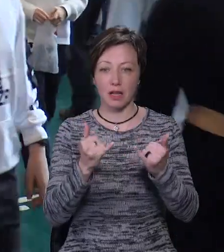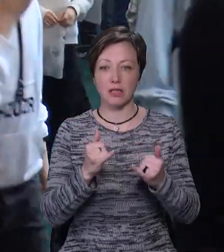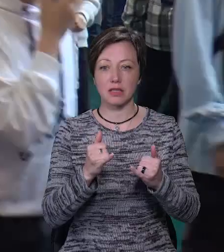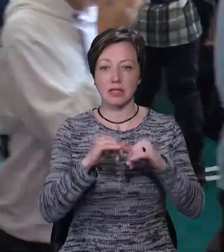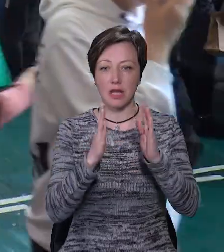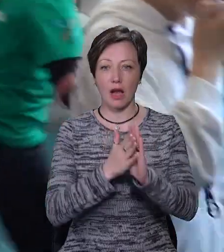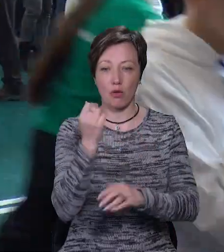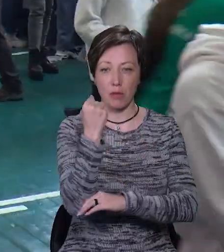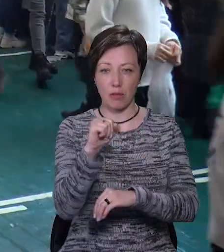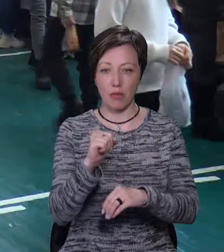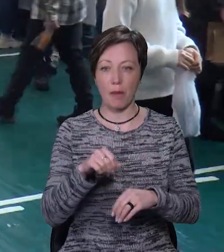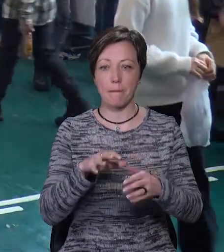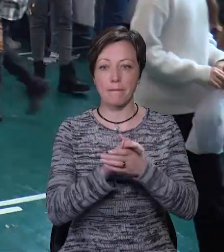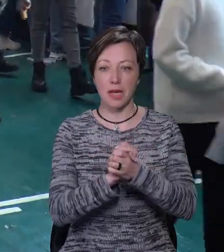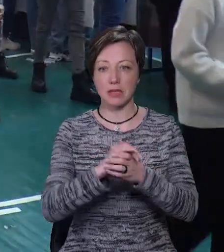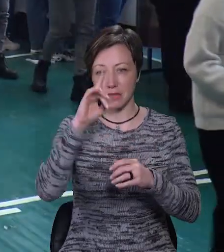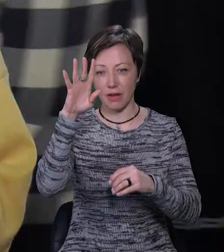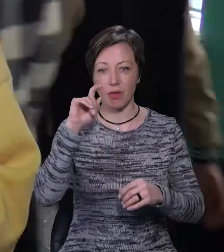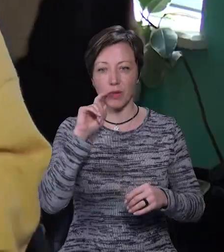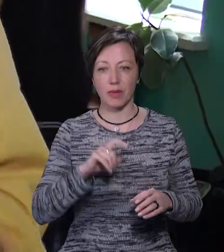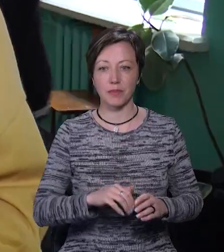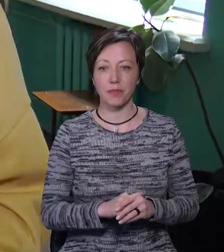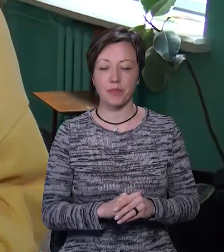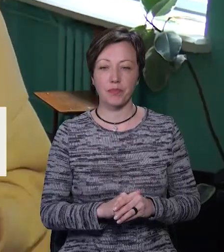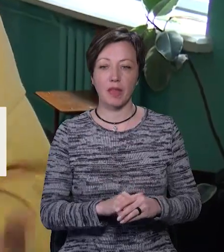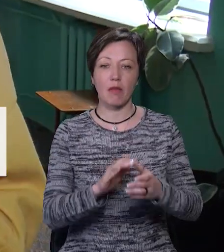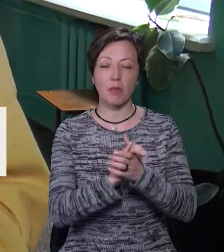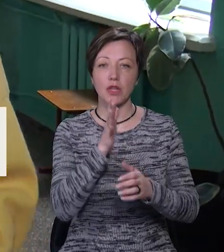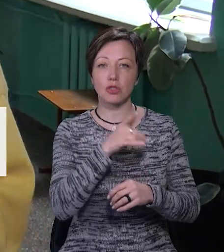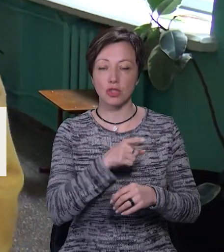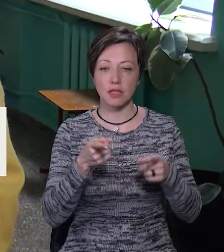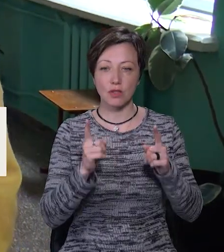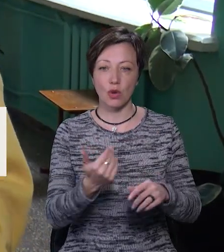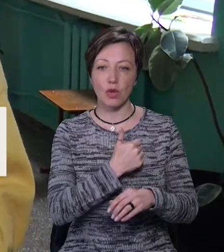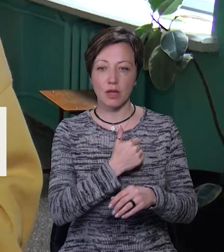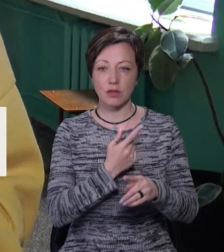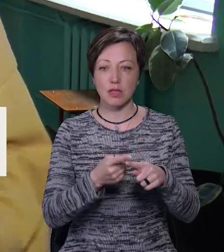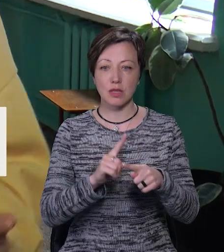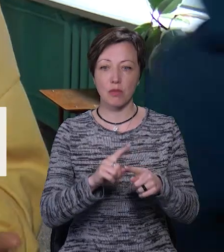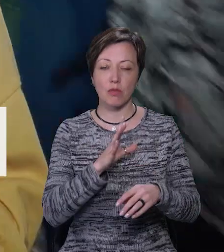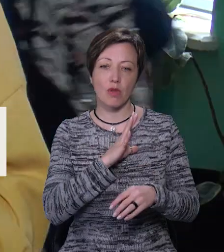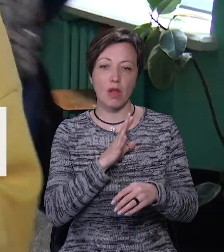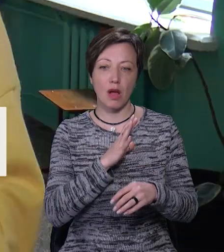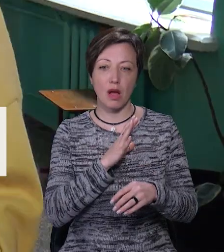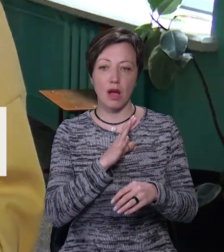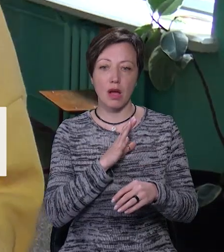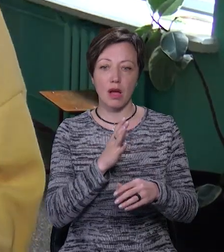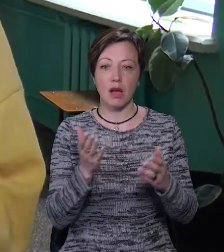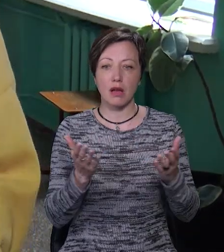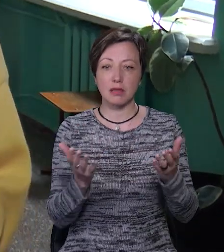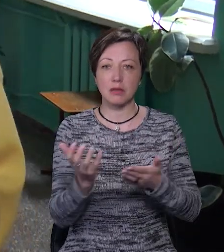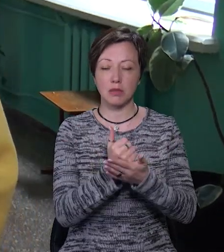загальної перемоги. Миру, слава Україні». «В мирний час, звичайно, хотілося б, щоб це була збірна допомога,